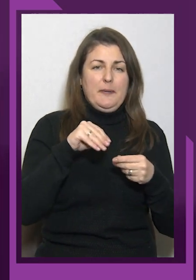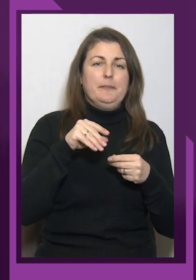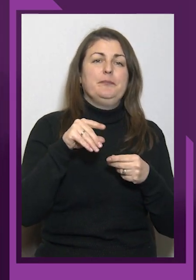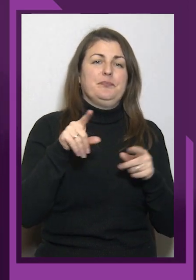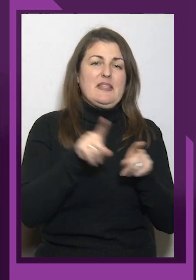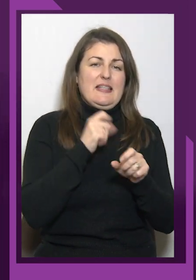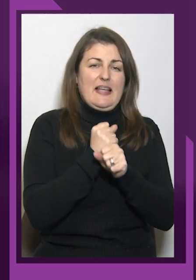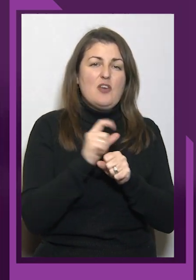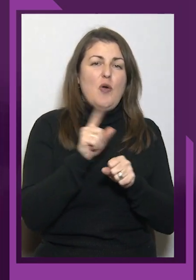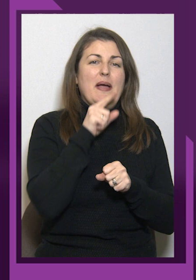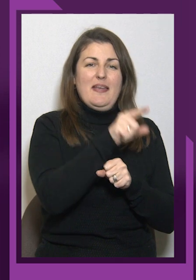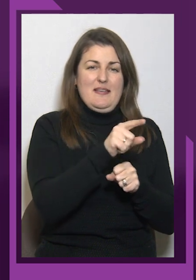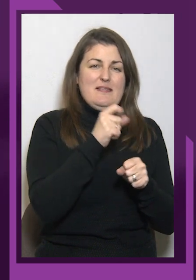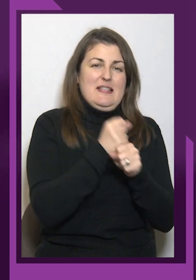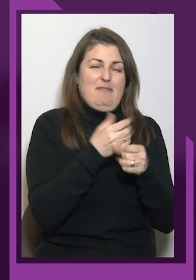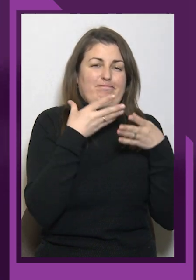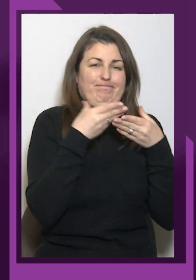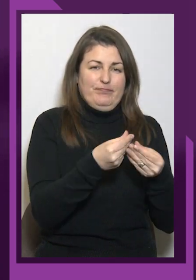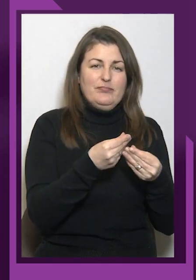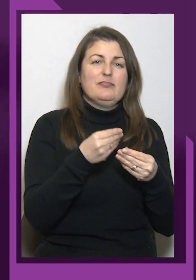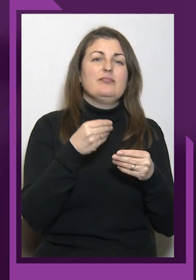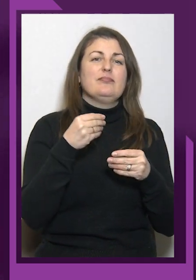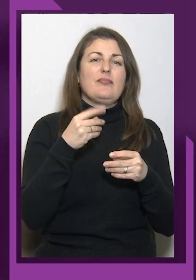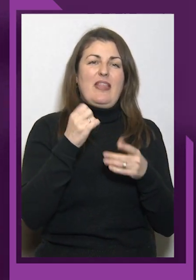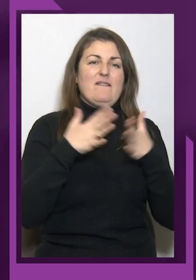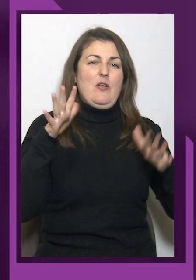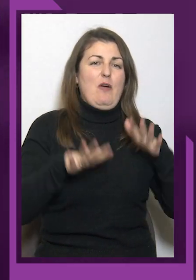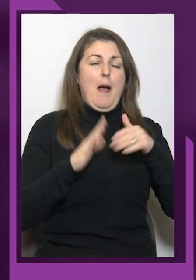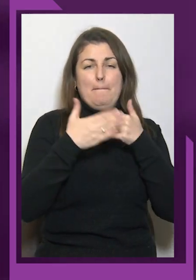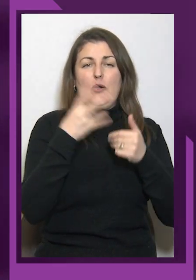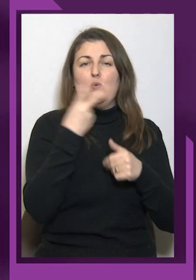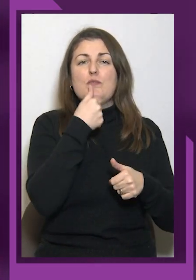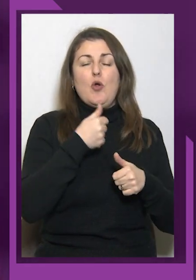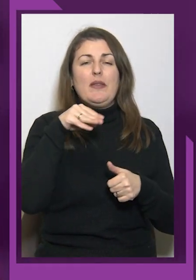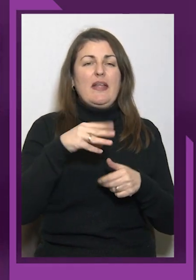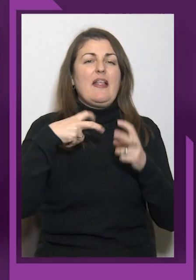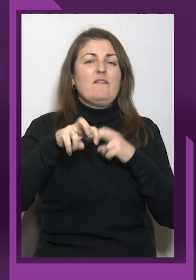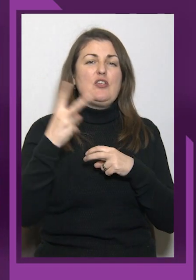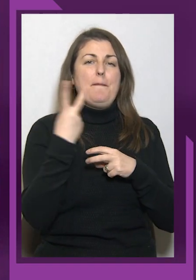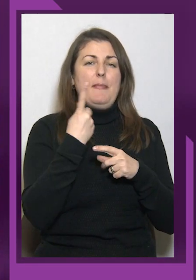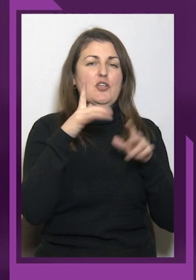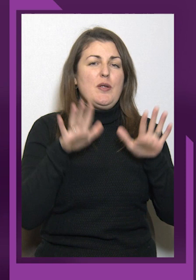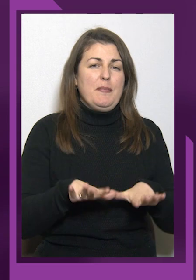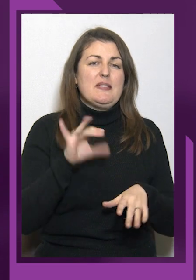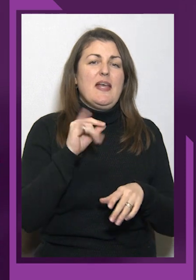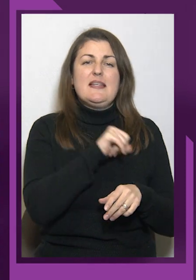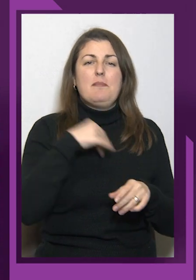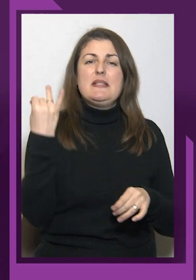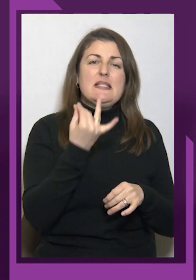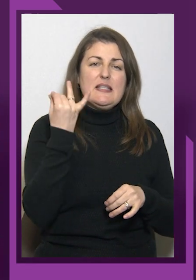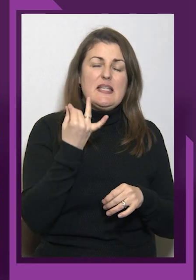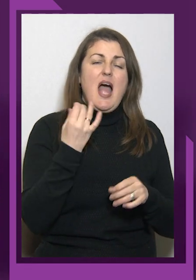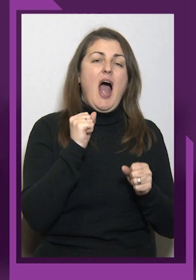вагу. Перед другою спробою Тетяна вийшла на перше місце. І найцікавіше, а точніше буде сказано, найнервовіше.